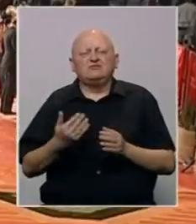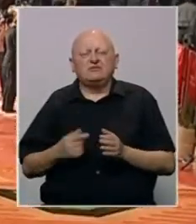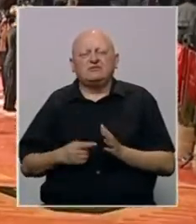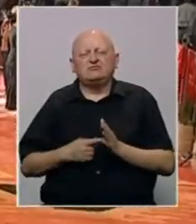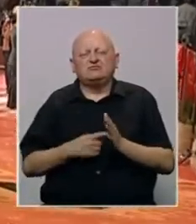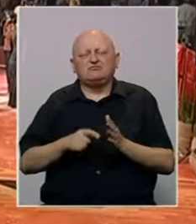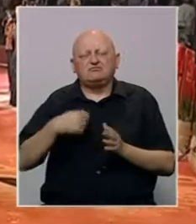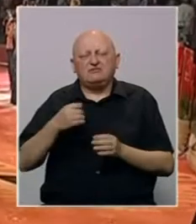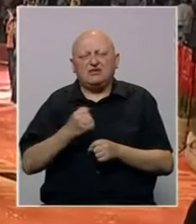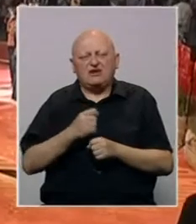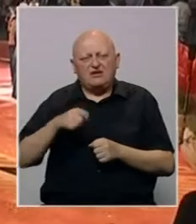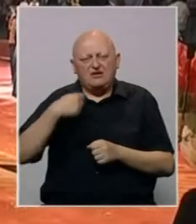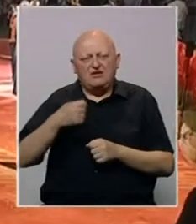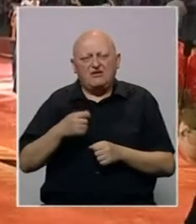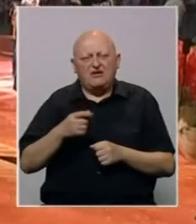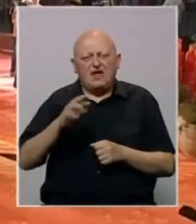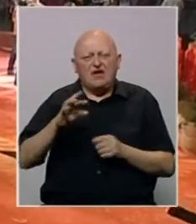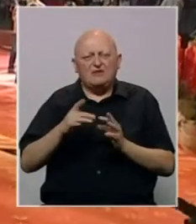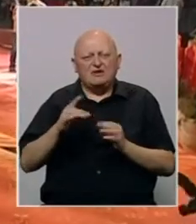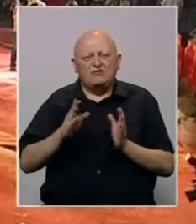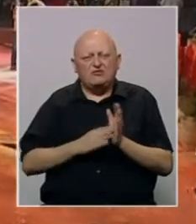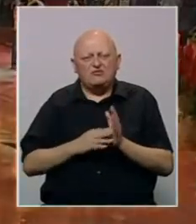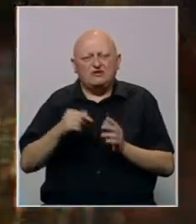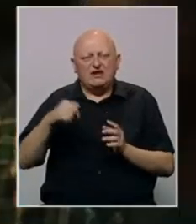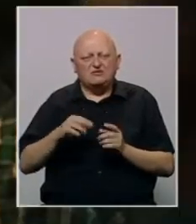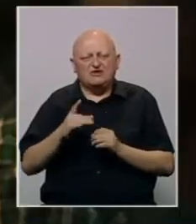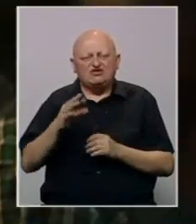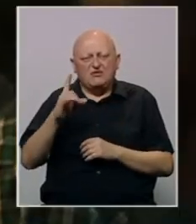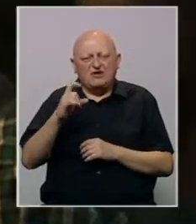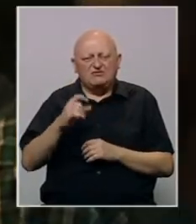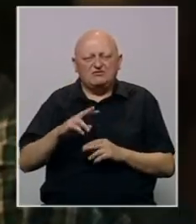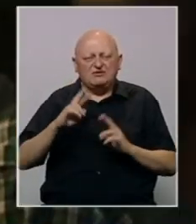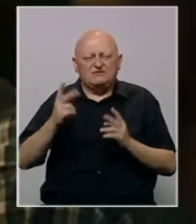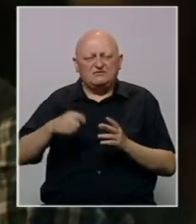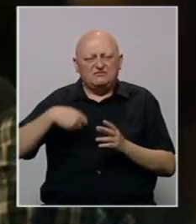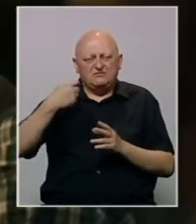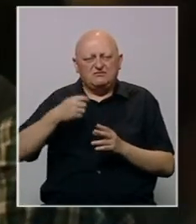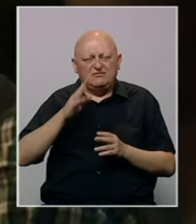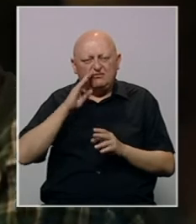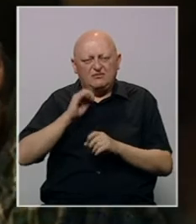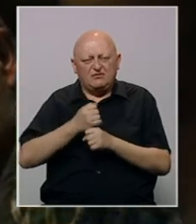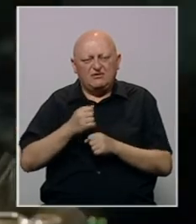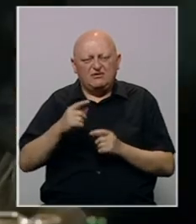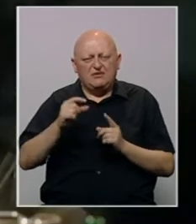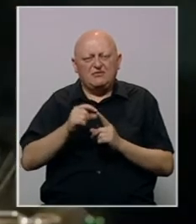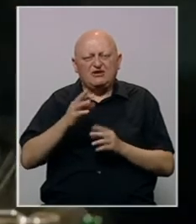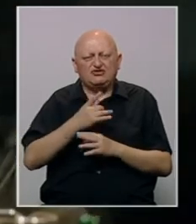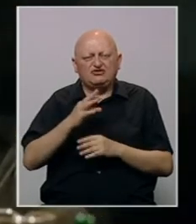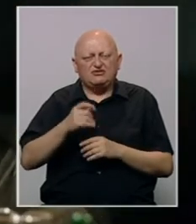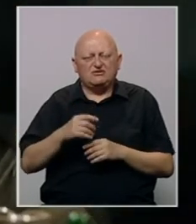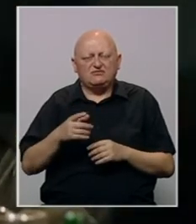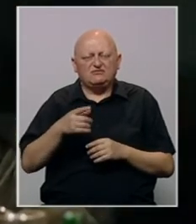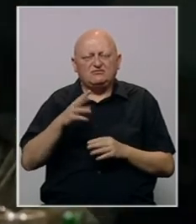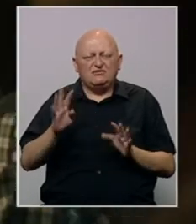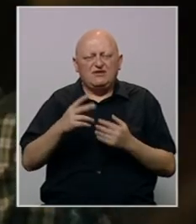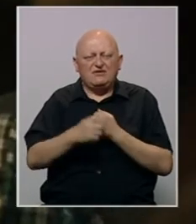projekcija radne verzije filma o Emeriku Blumu i Jasmile Španić. Svjetska premijera filma BH reditelja Pjera Žalice je praznik rada